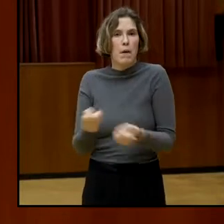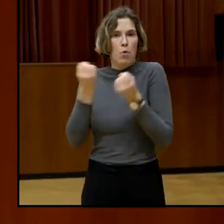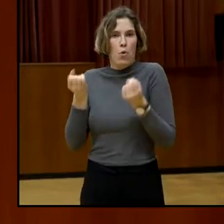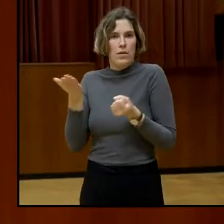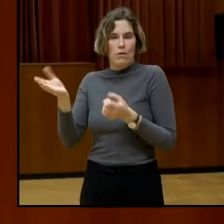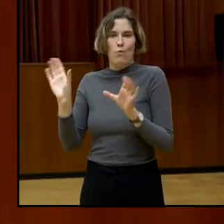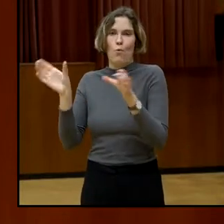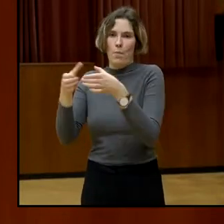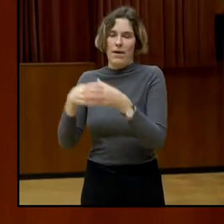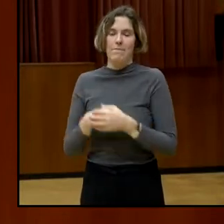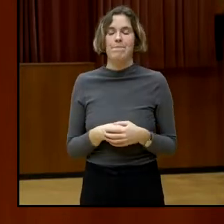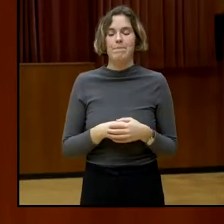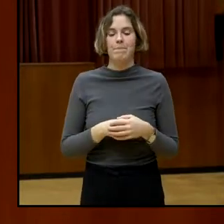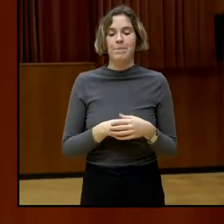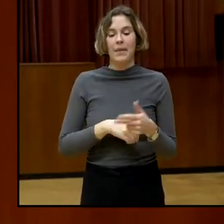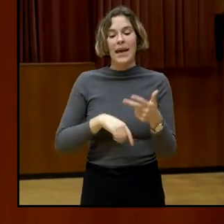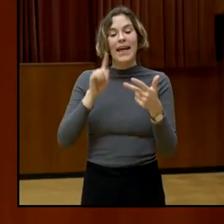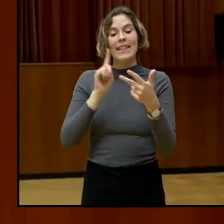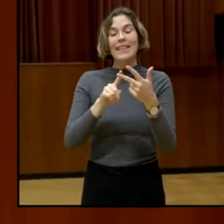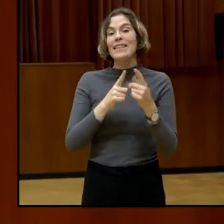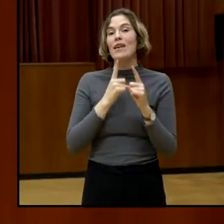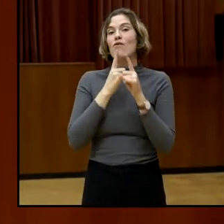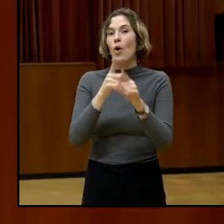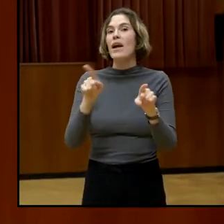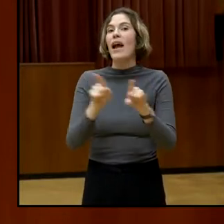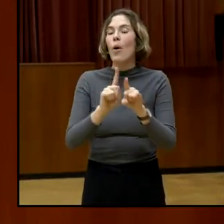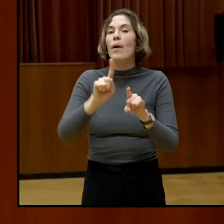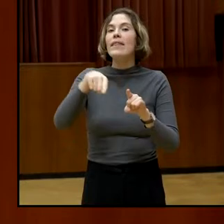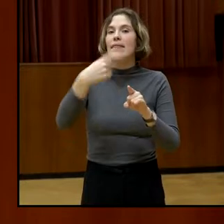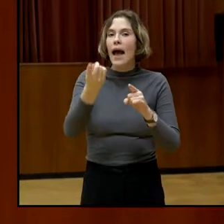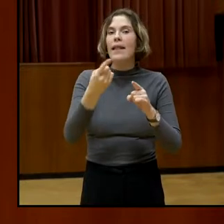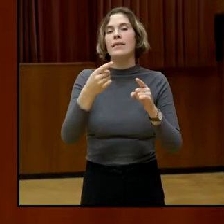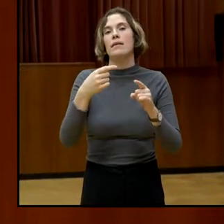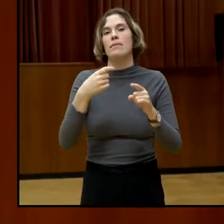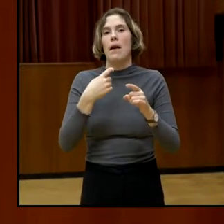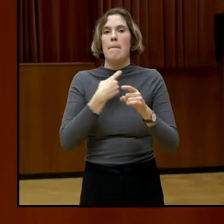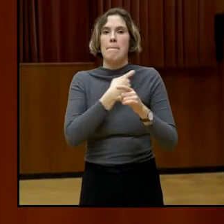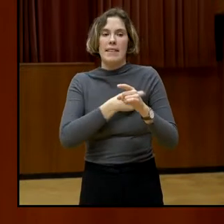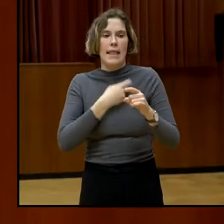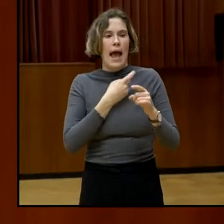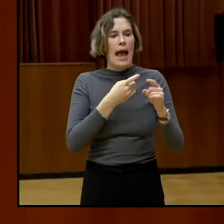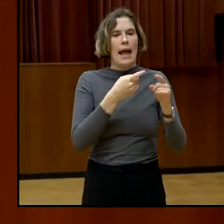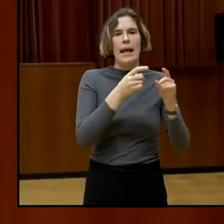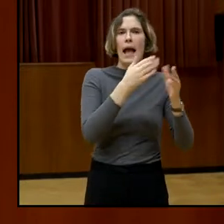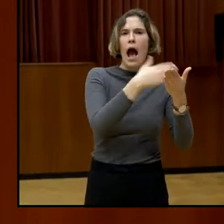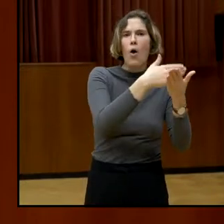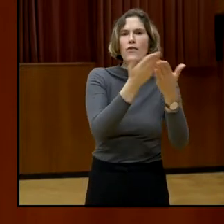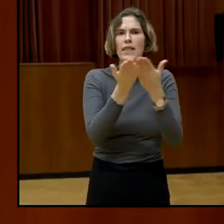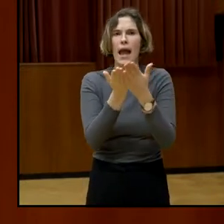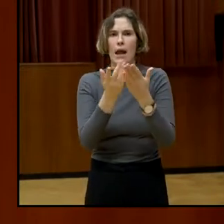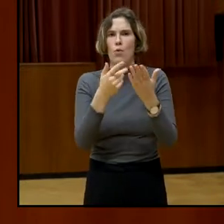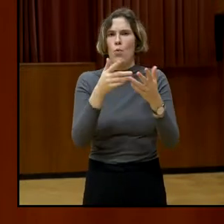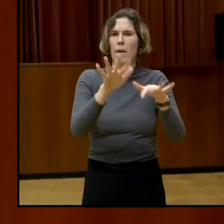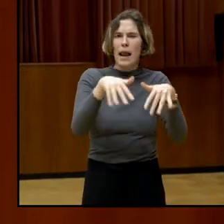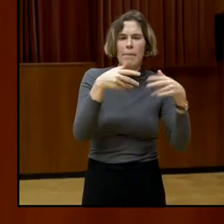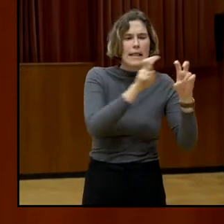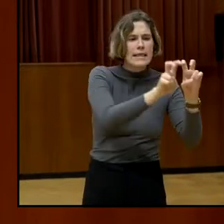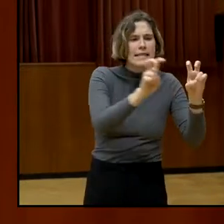Auswirkung auf die Mandateaufteilung hat. Nachdem sich die Verteilung der politischen